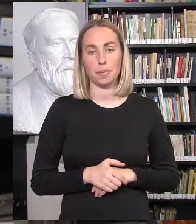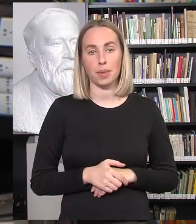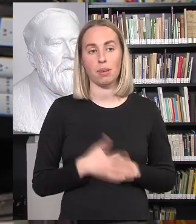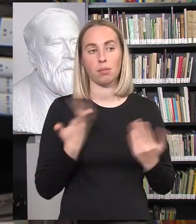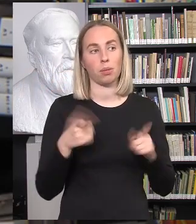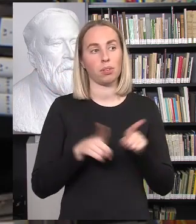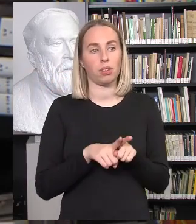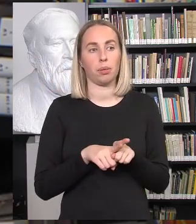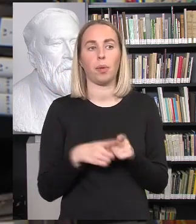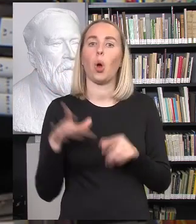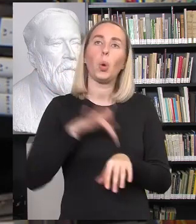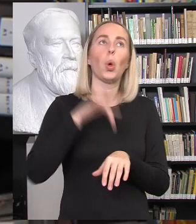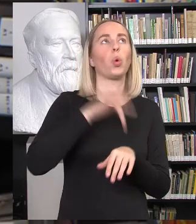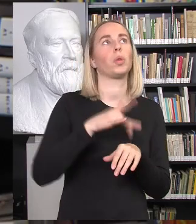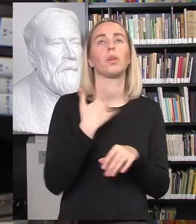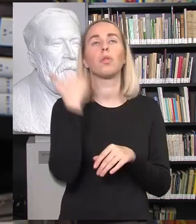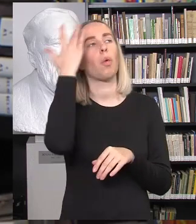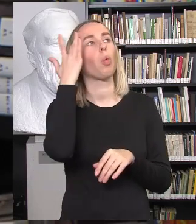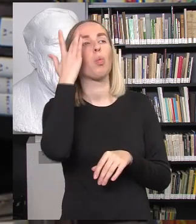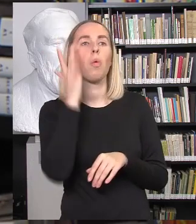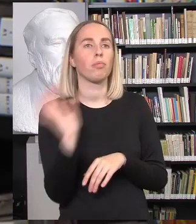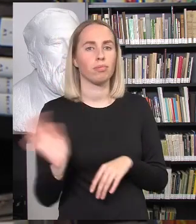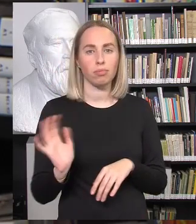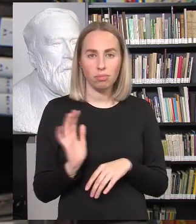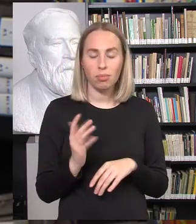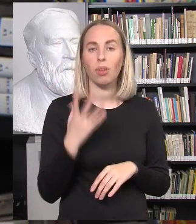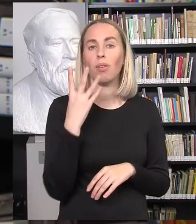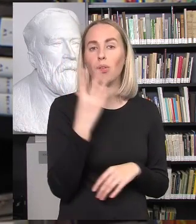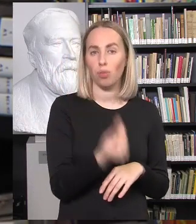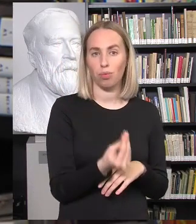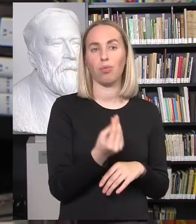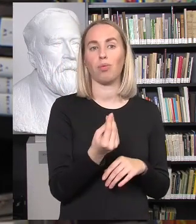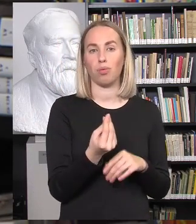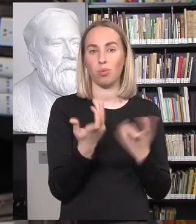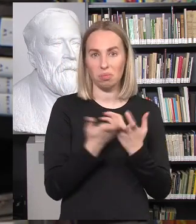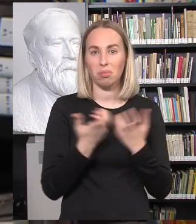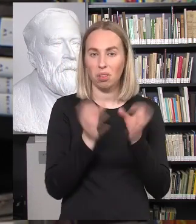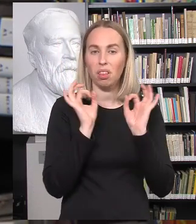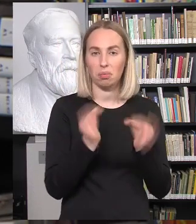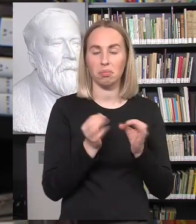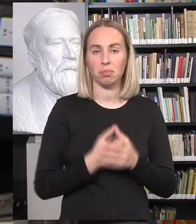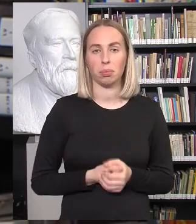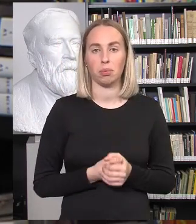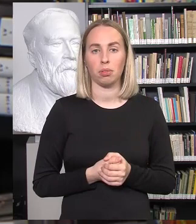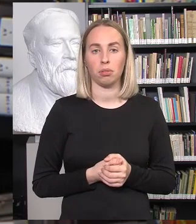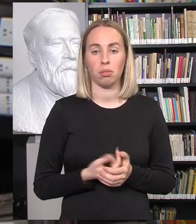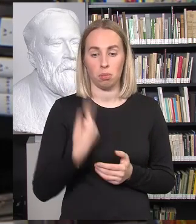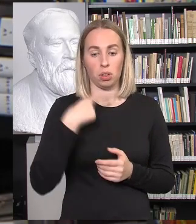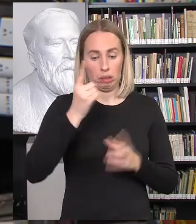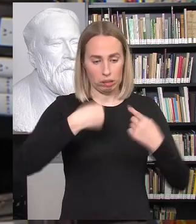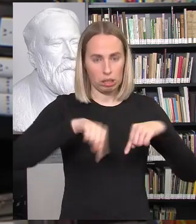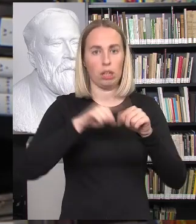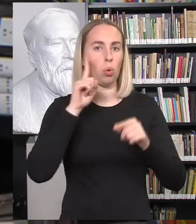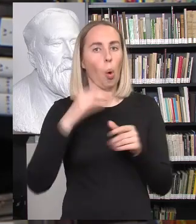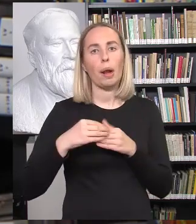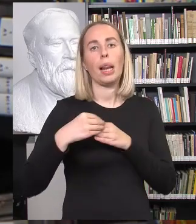jautresnių žmonių subjektyvus įsivaizdavimas, tai yra nabaisų skaičius. Nes netokioj srityjim norim lyderiauti.